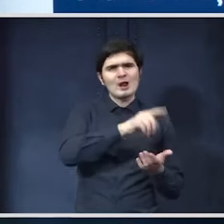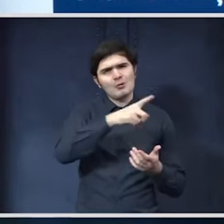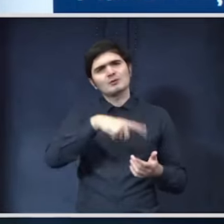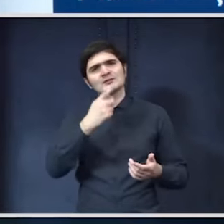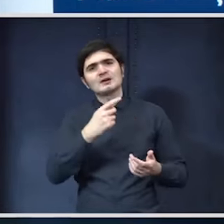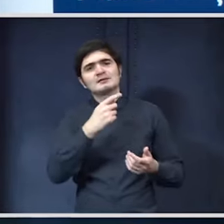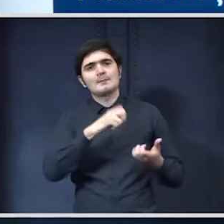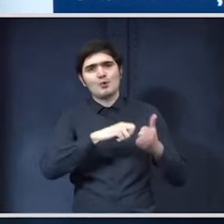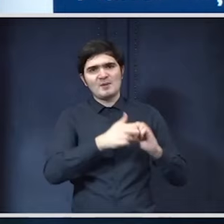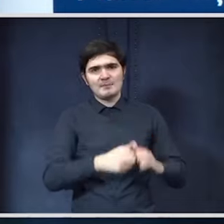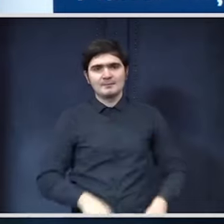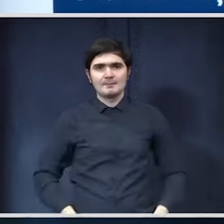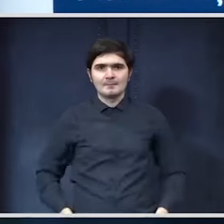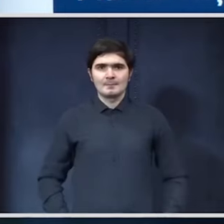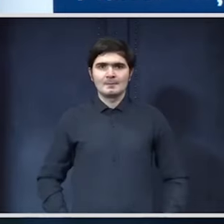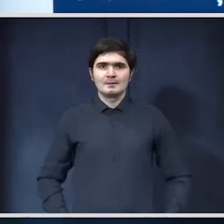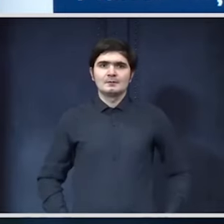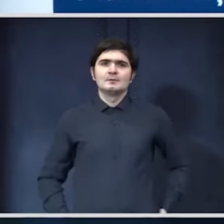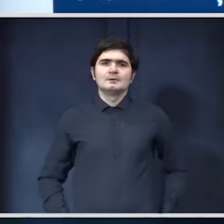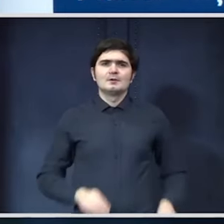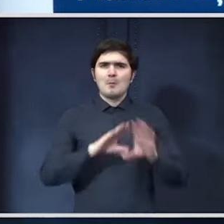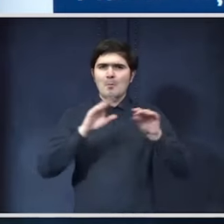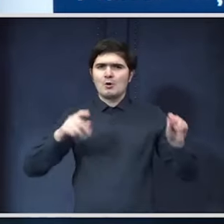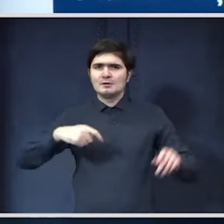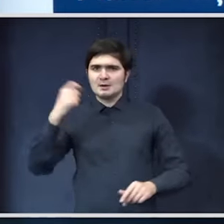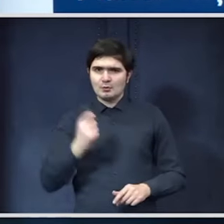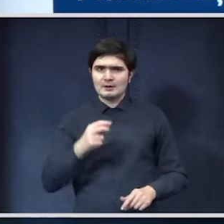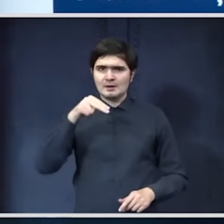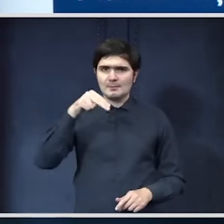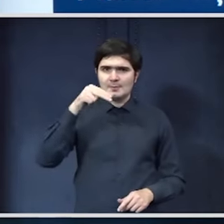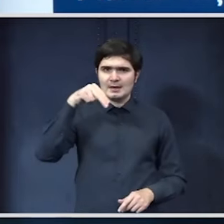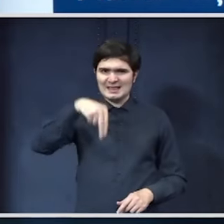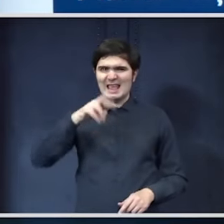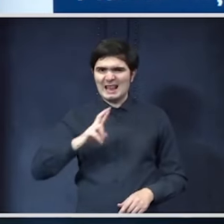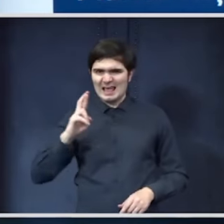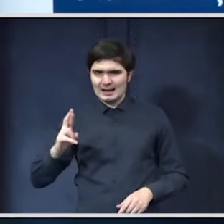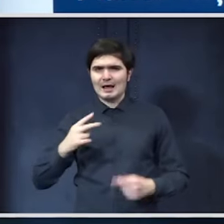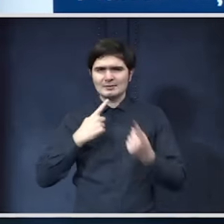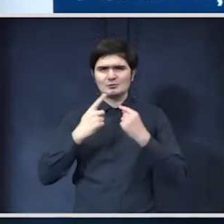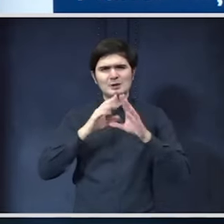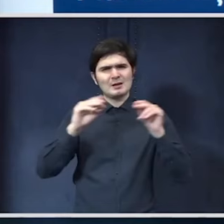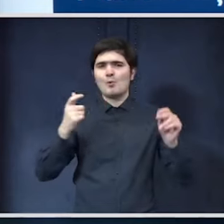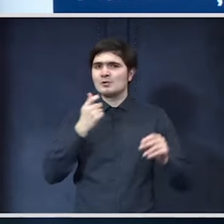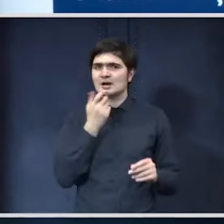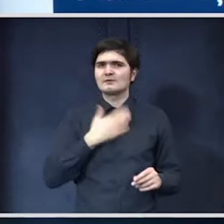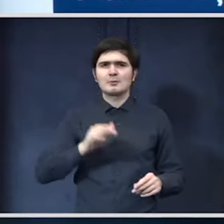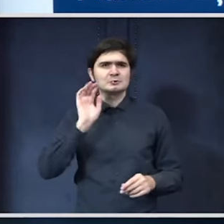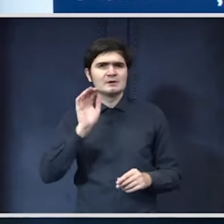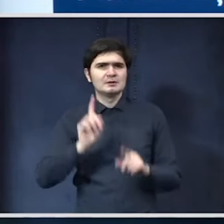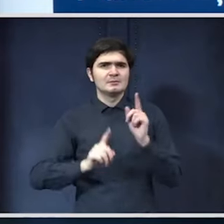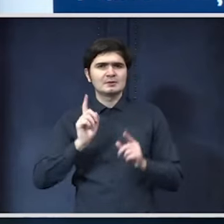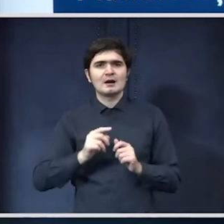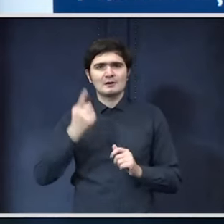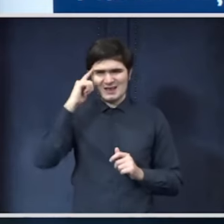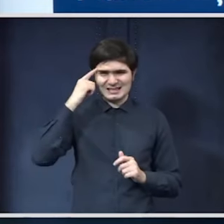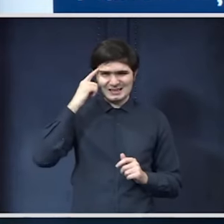probleme Multe din aceste proiecte care se regăsesc în PNR-ul sunt discutate de ani de zile Vreau să vă întreb dacă a fost luat